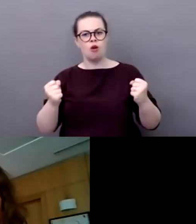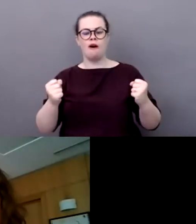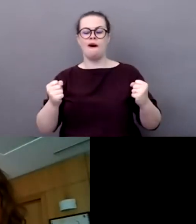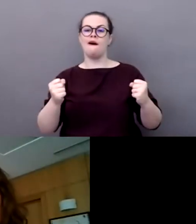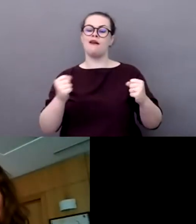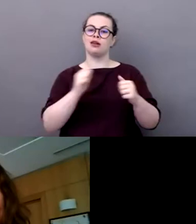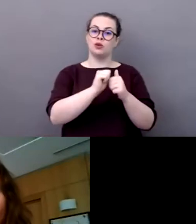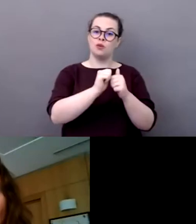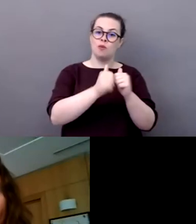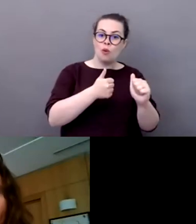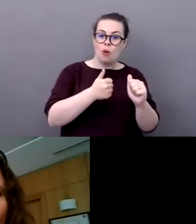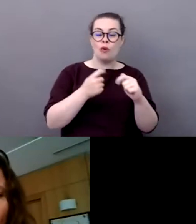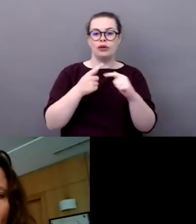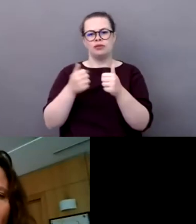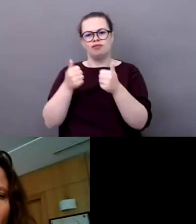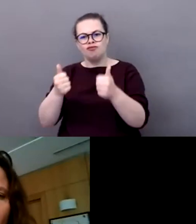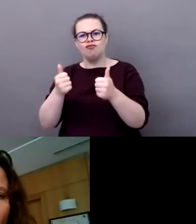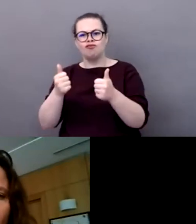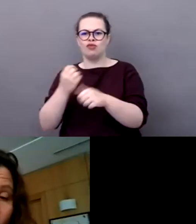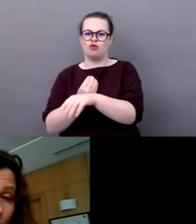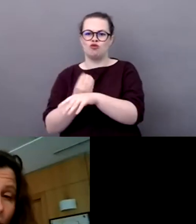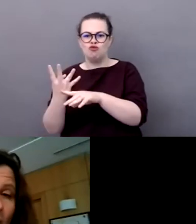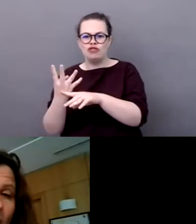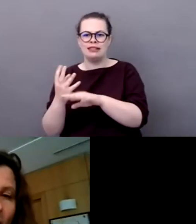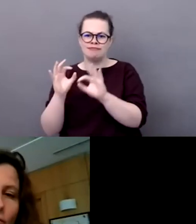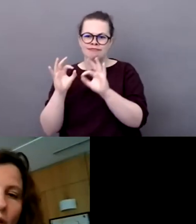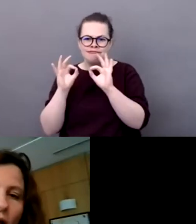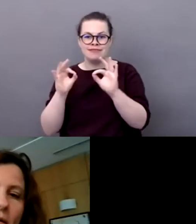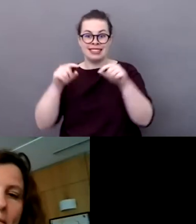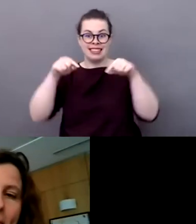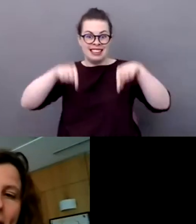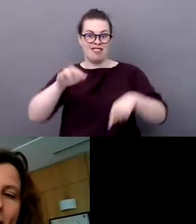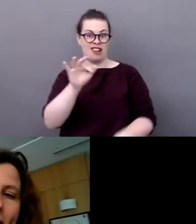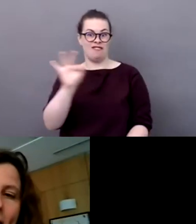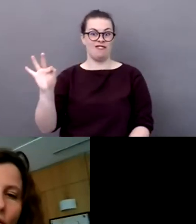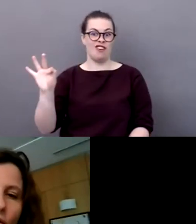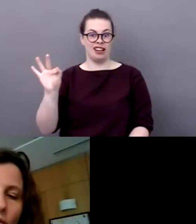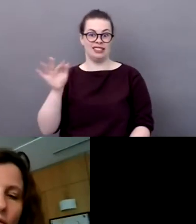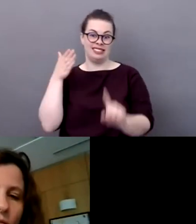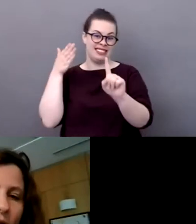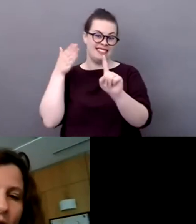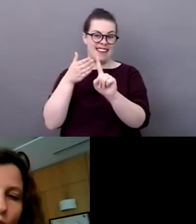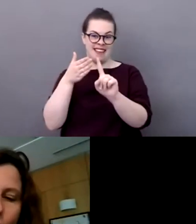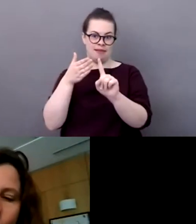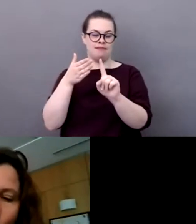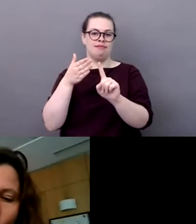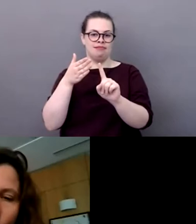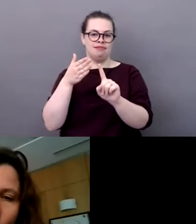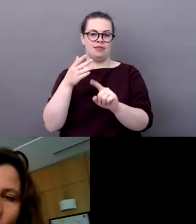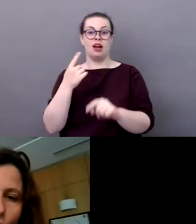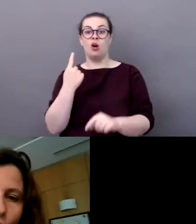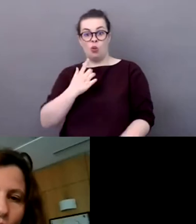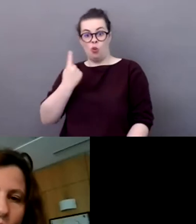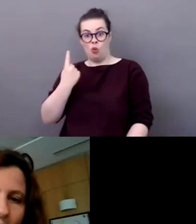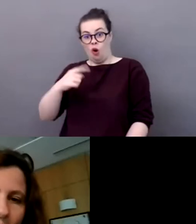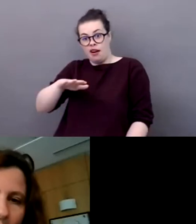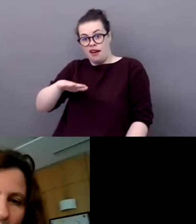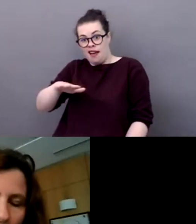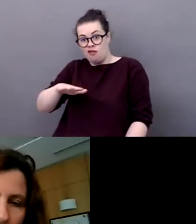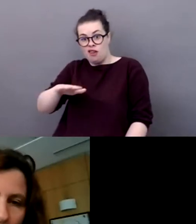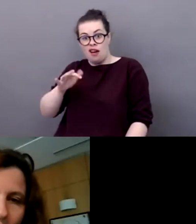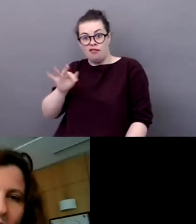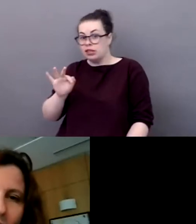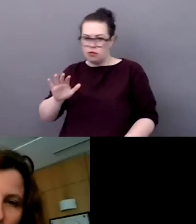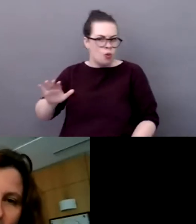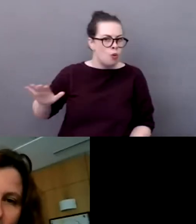notre dernière année de mandat, enfin de ce quinquennat en tout cas, et que nous puissions beaucoup plus travailler